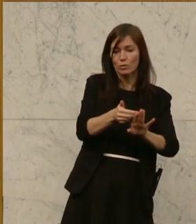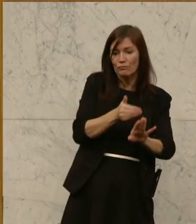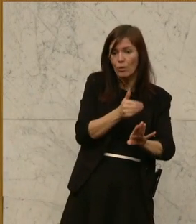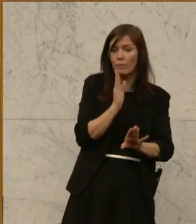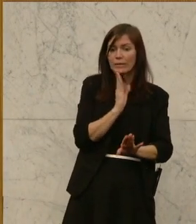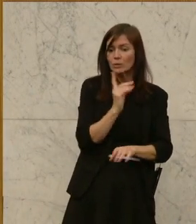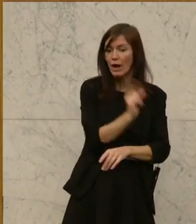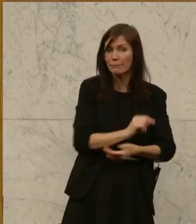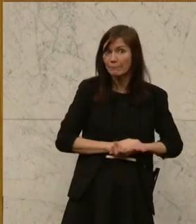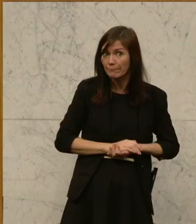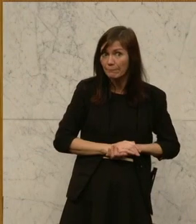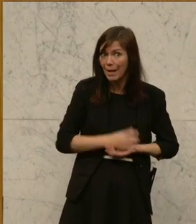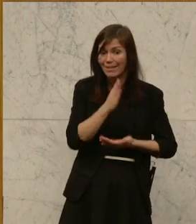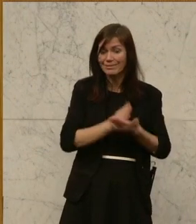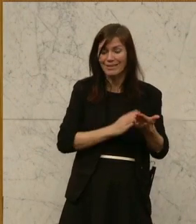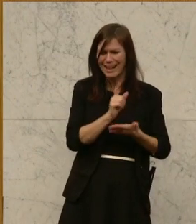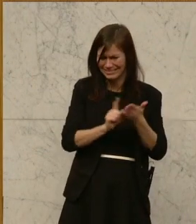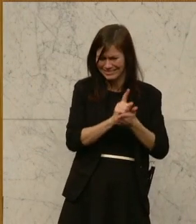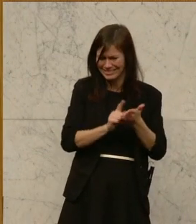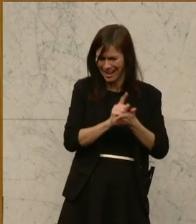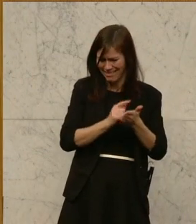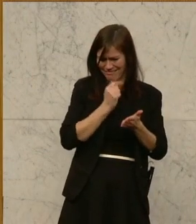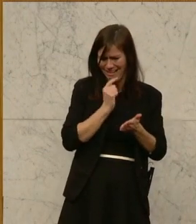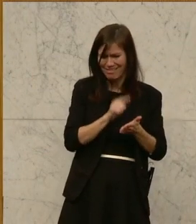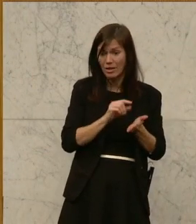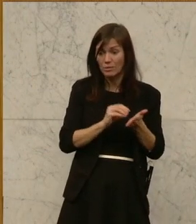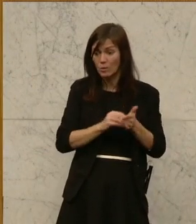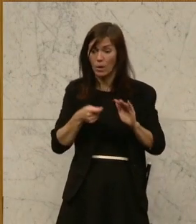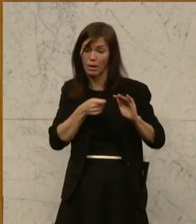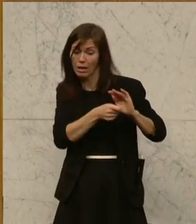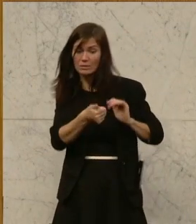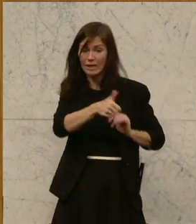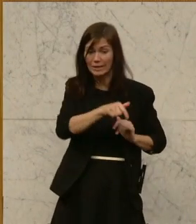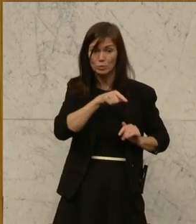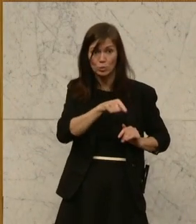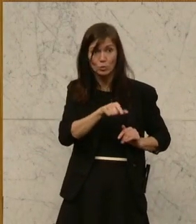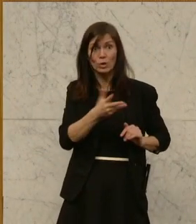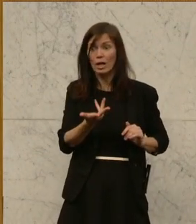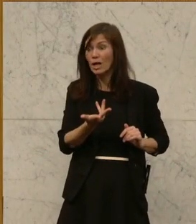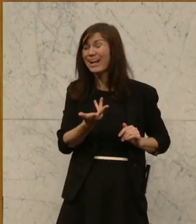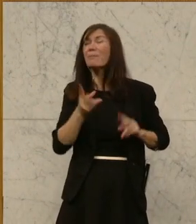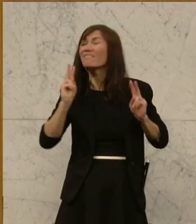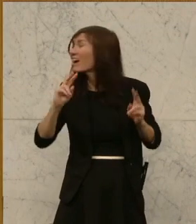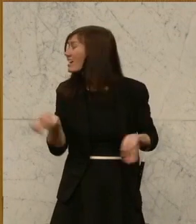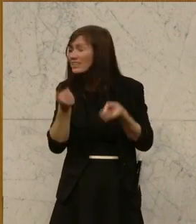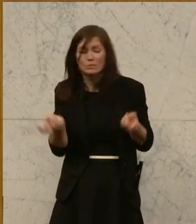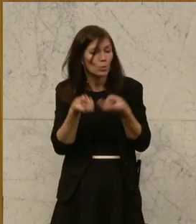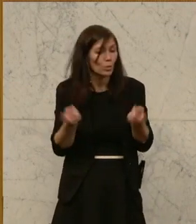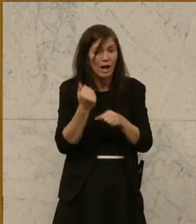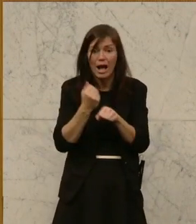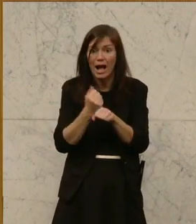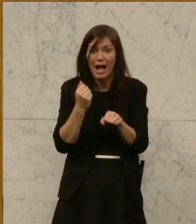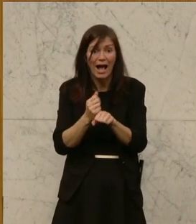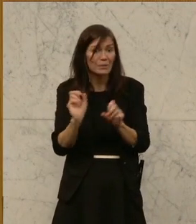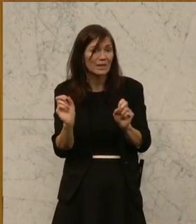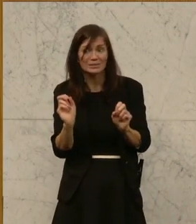mit der Altersteilzeit zusätzliches Geld in die Hand zu nehmen, um mit der geblockten Altersteilzeit gesuchte Arbeitskräfte aus dem Arbeitsmarkt hinaus zu